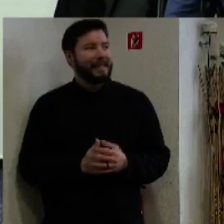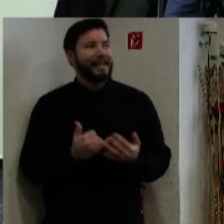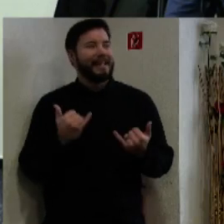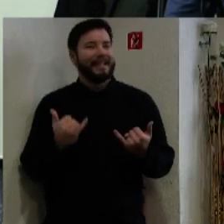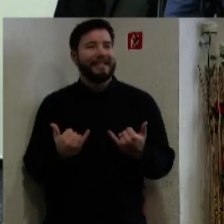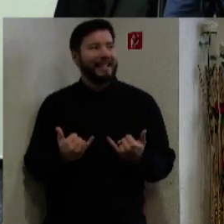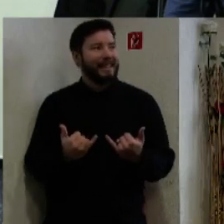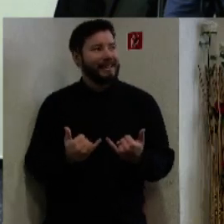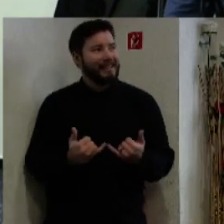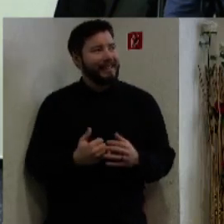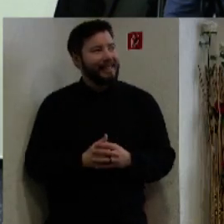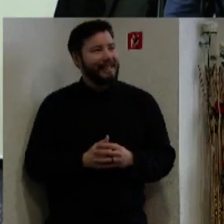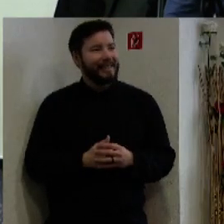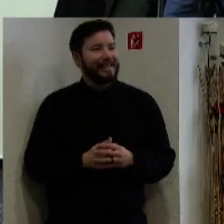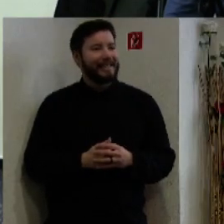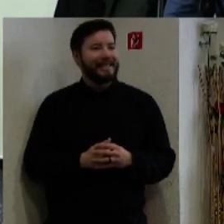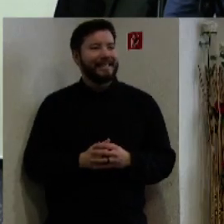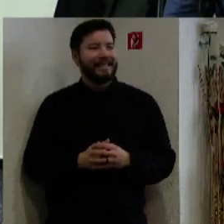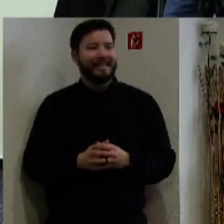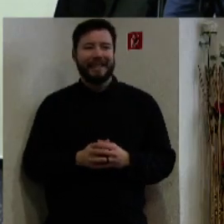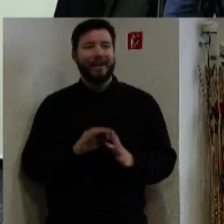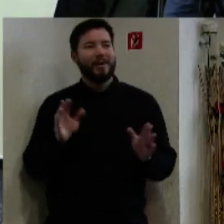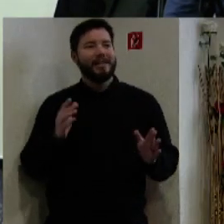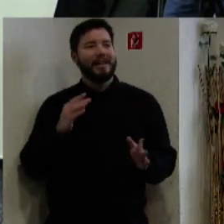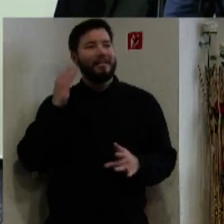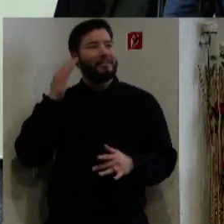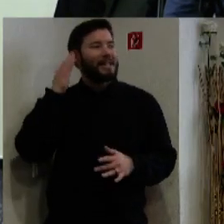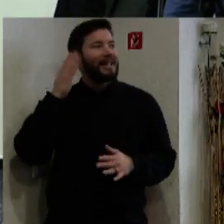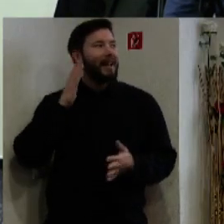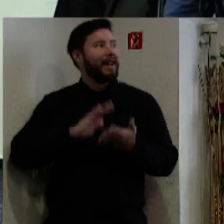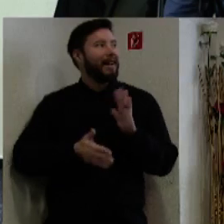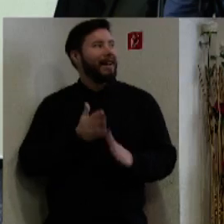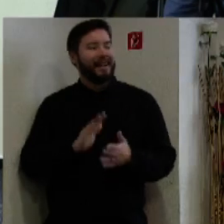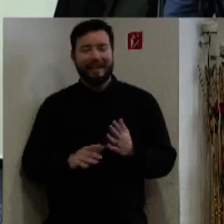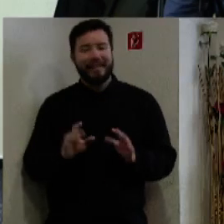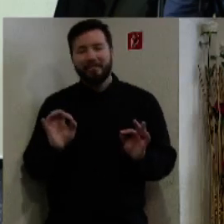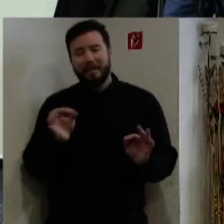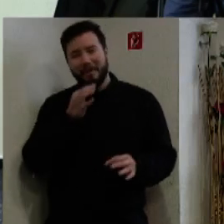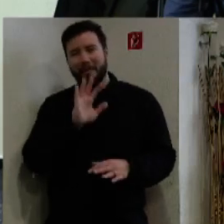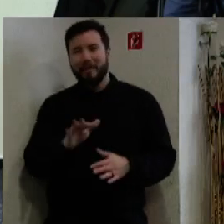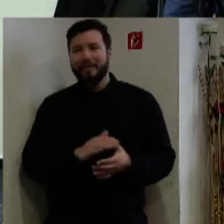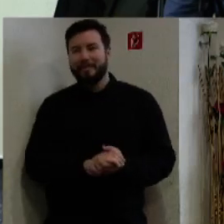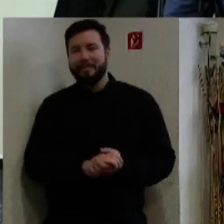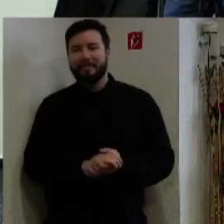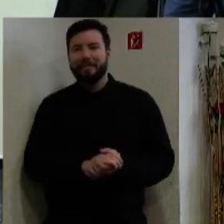Teraz budem, už som si myslel, že čo, o 11, keď ideme hlasovať, dobre, pardon,